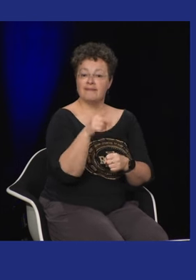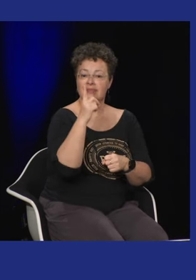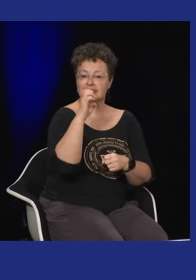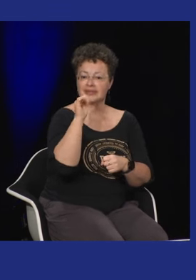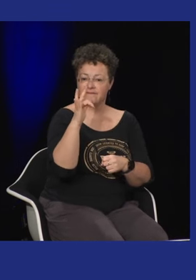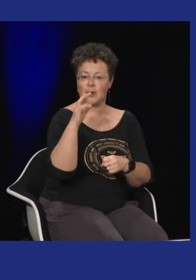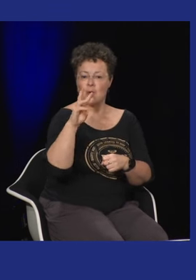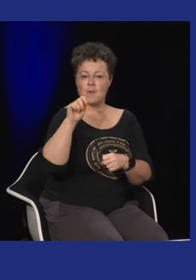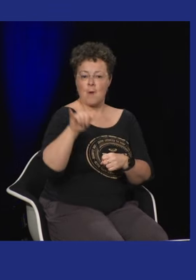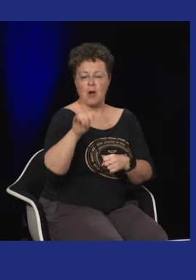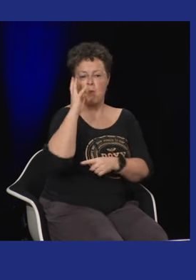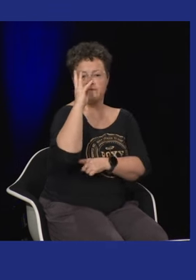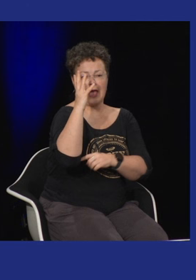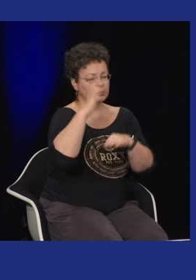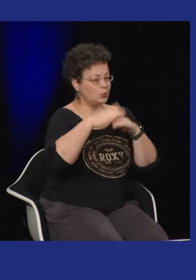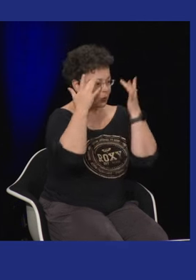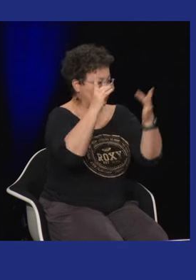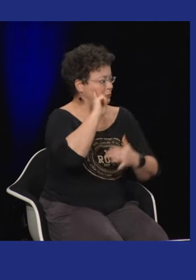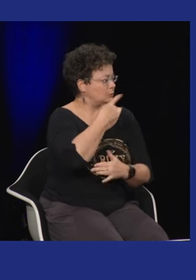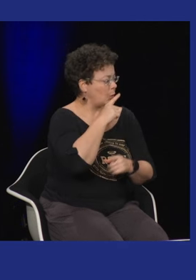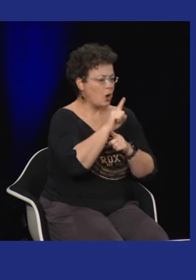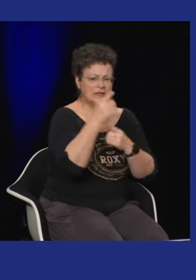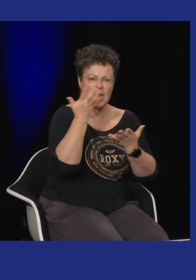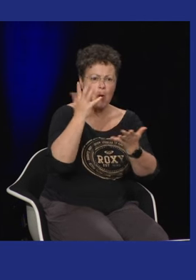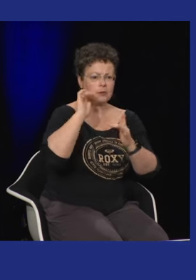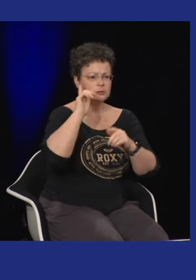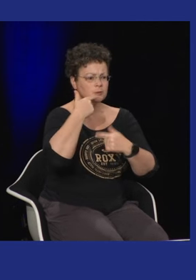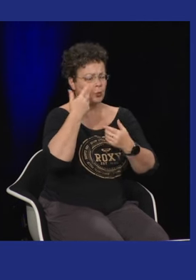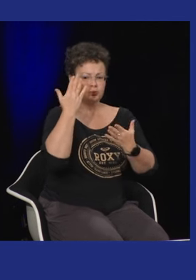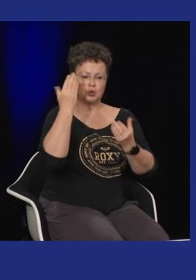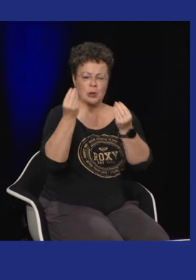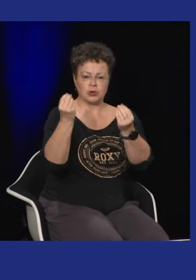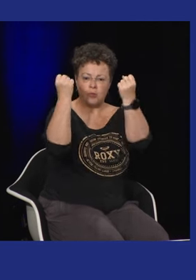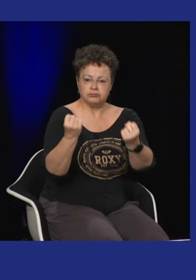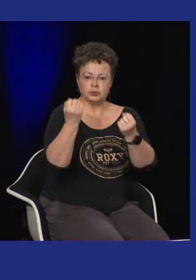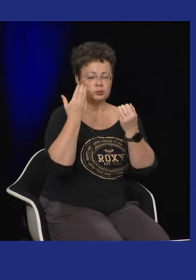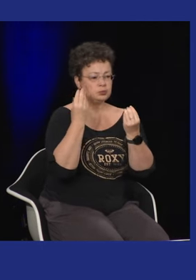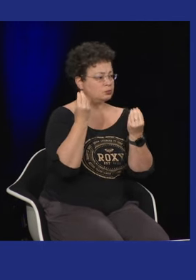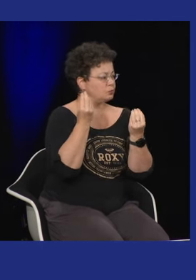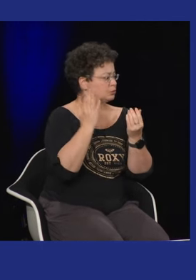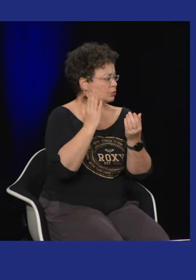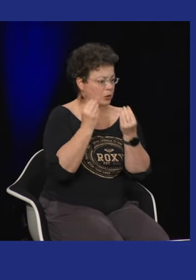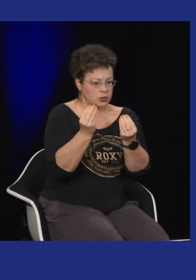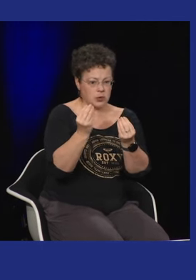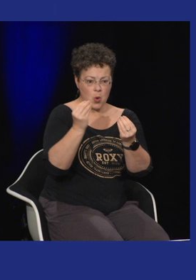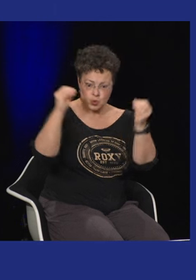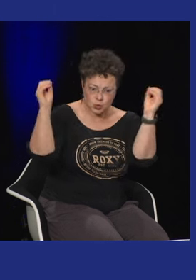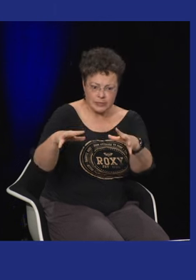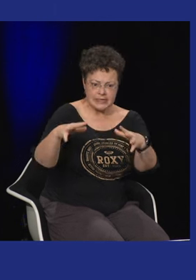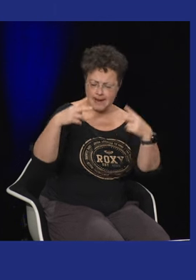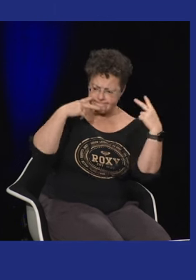protéger donc le deaf way vraiment montrer ce que c'est que d'être sourd que d'être